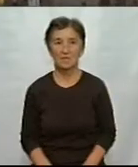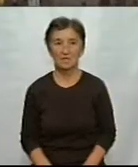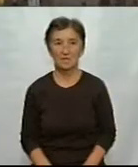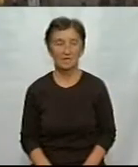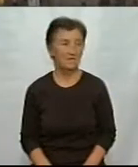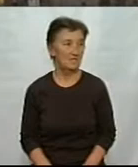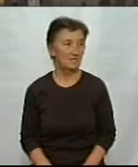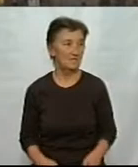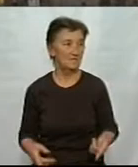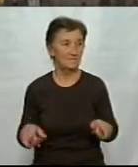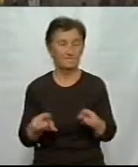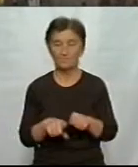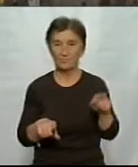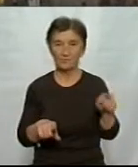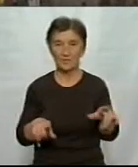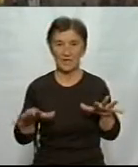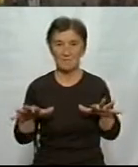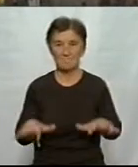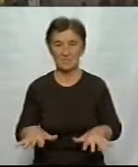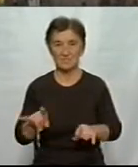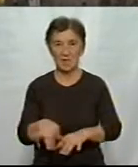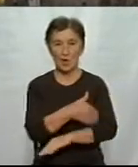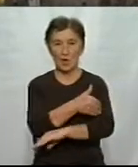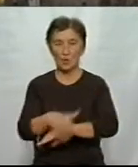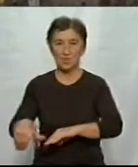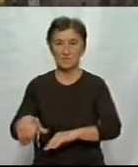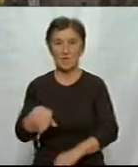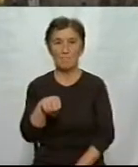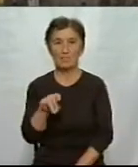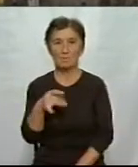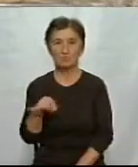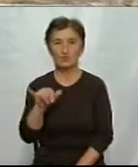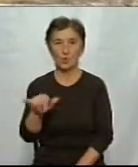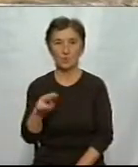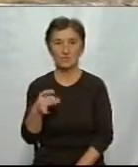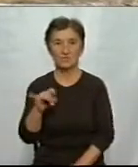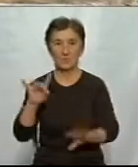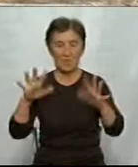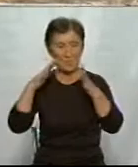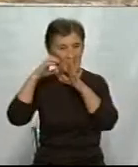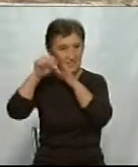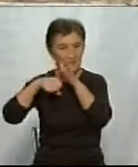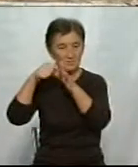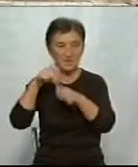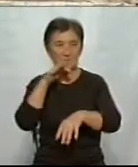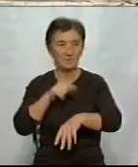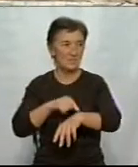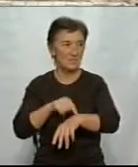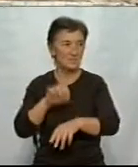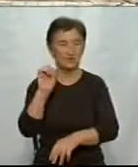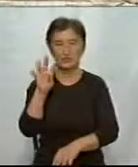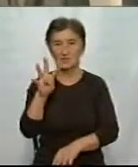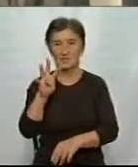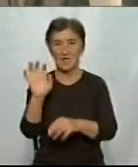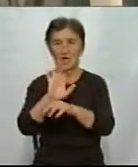Ось так виглядає місце аварії на перехресті вулиці Преображенська та Олександрійська. У Кропивницькому на момент зйомки о 14-й годині. На перехресті